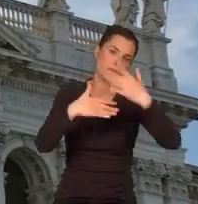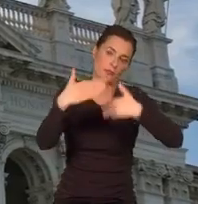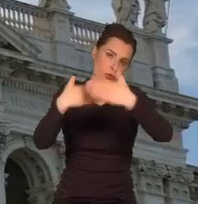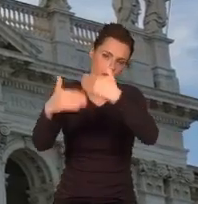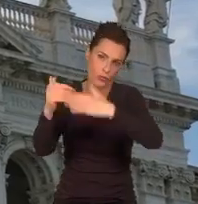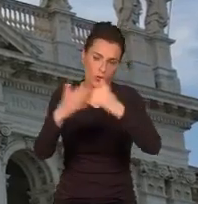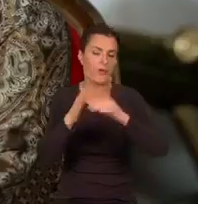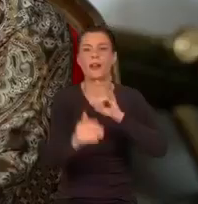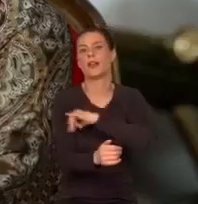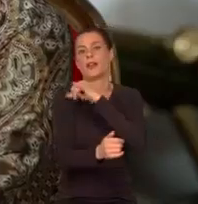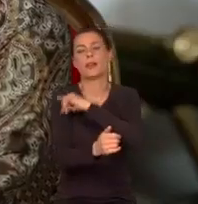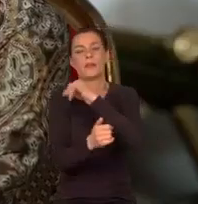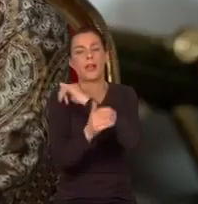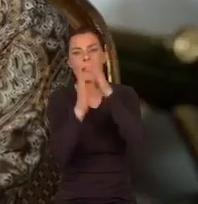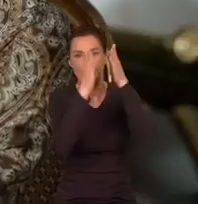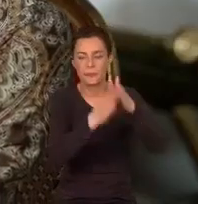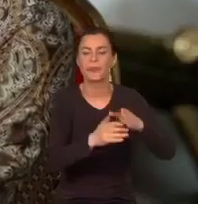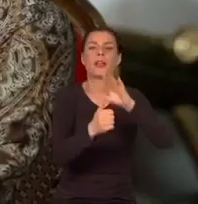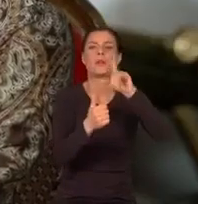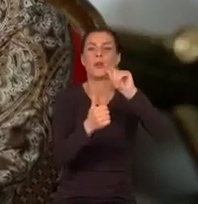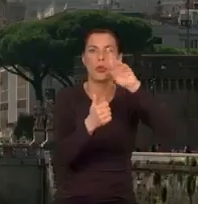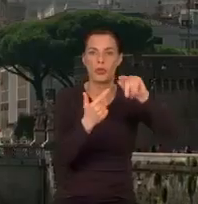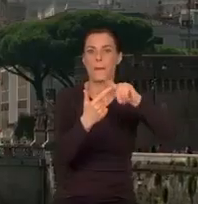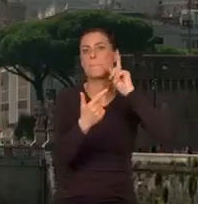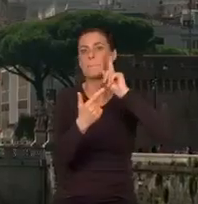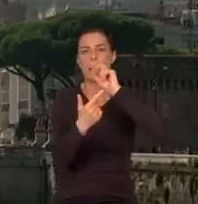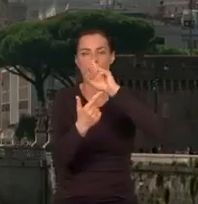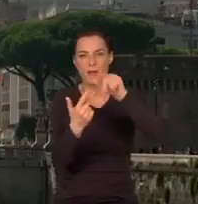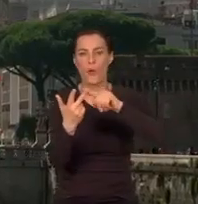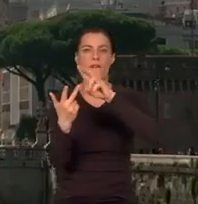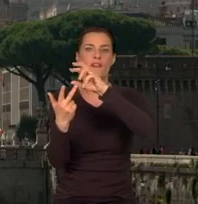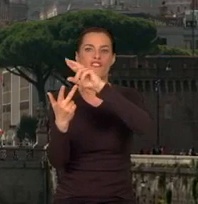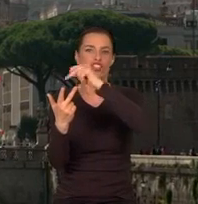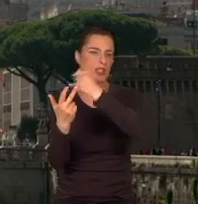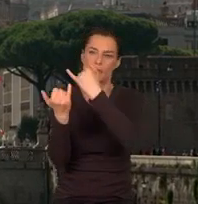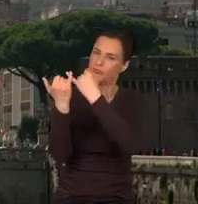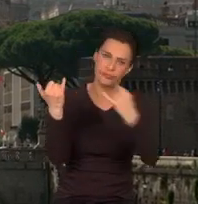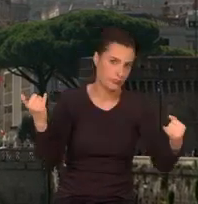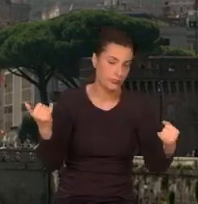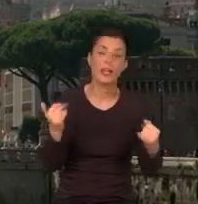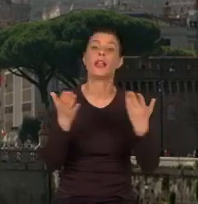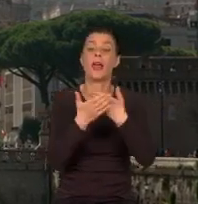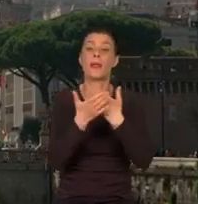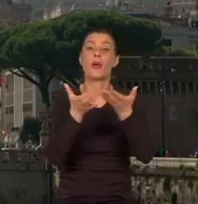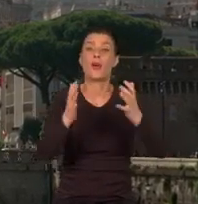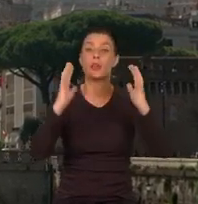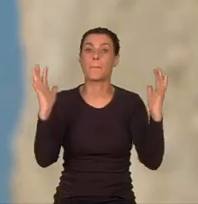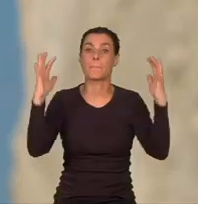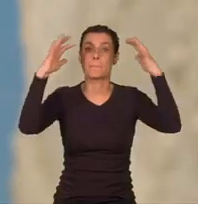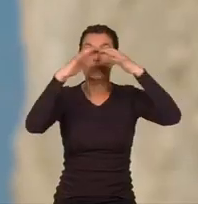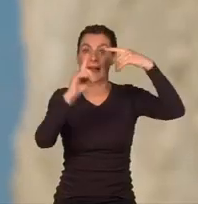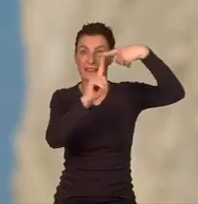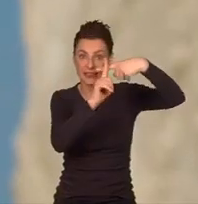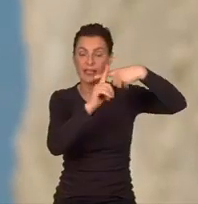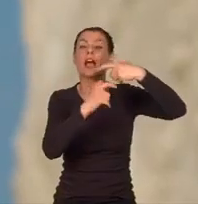wezwaniem świętych Piotra, Pawła, Wawrzyńca i innych. Bazylika, którą zbudował na cześć świętego